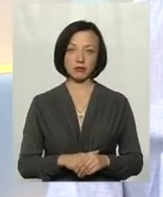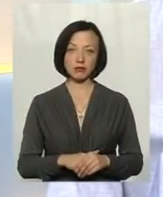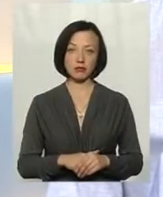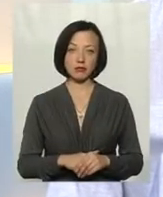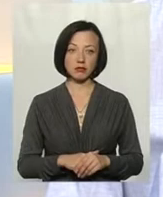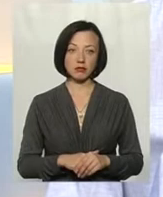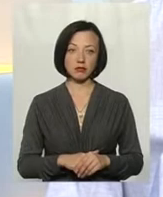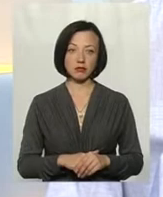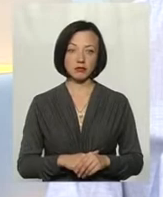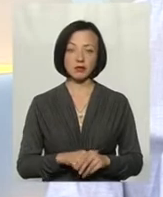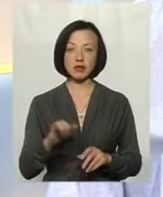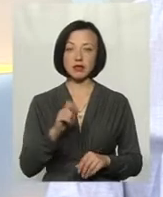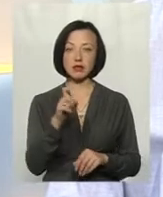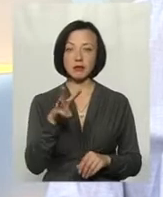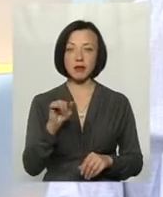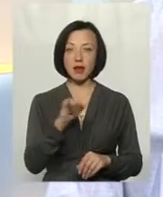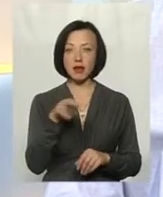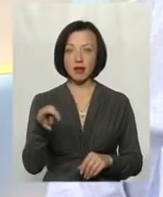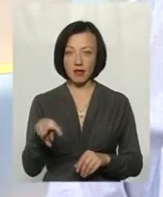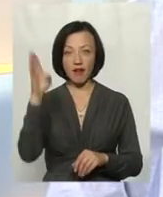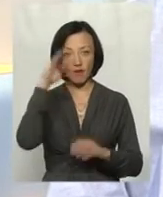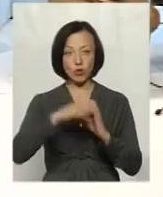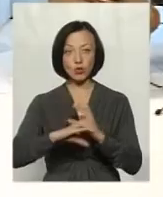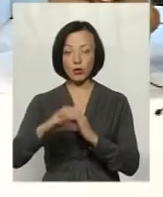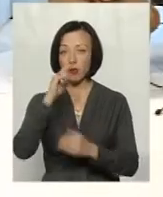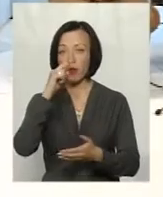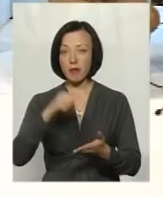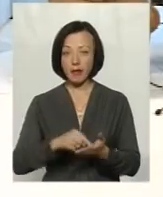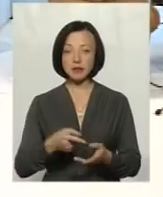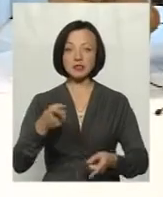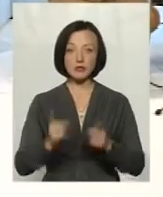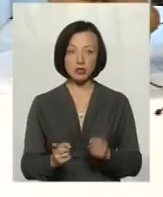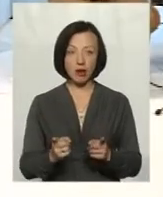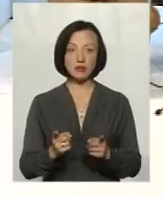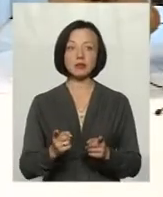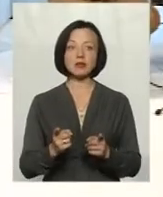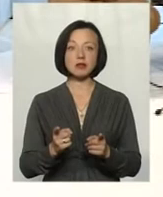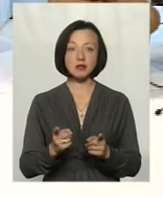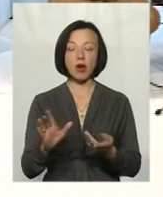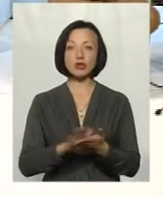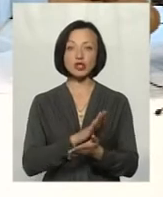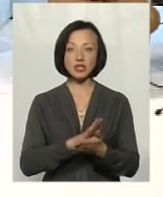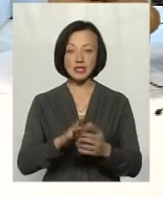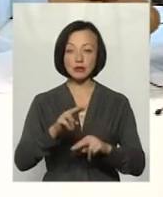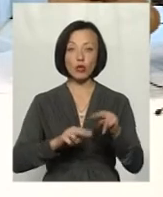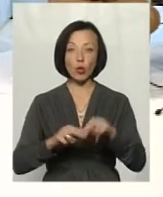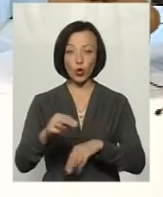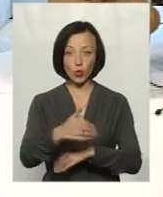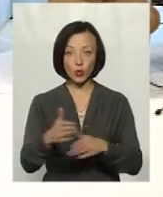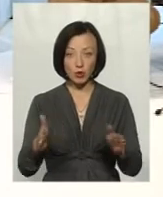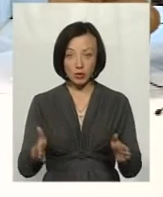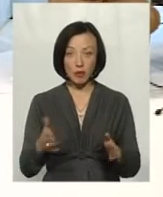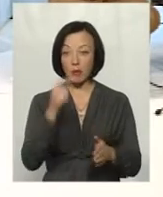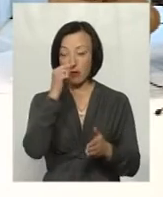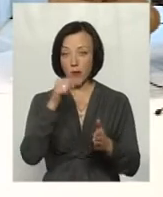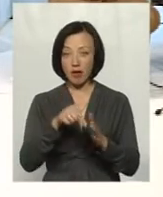Це ж в Ізмаїльі з водогонів травилися? З водогонів, звичайно, водогонів і очисні споруди. Воно попало б